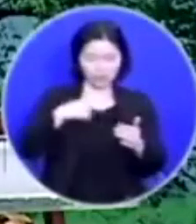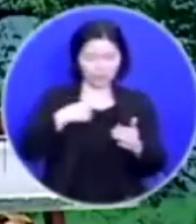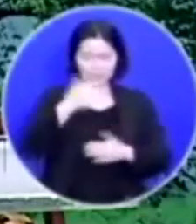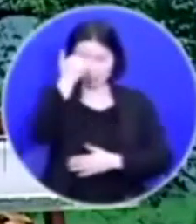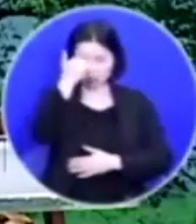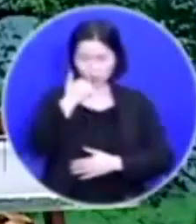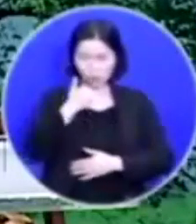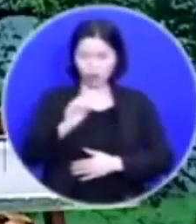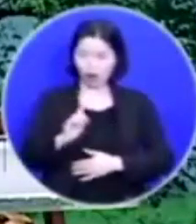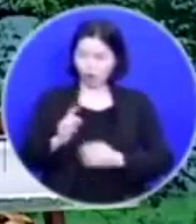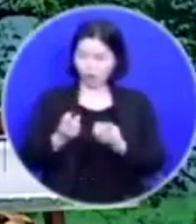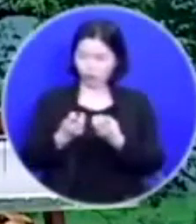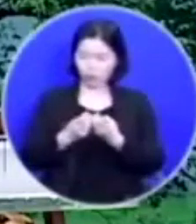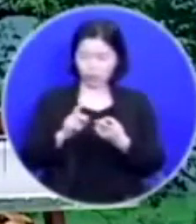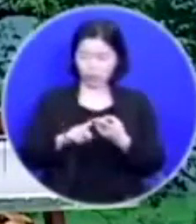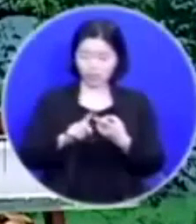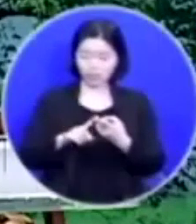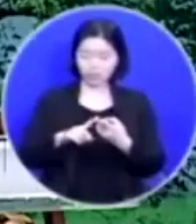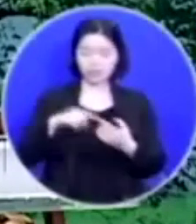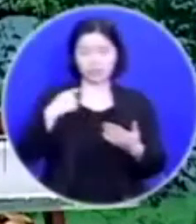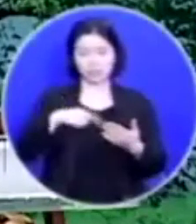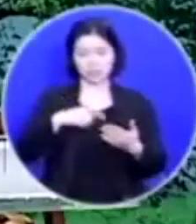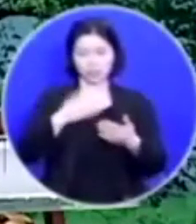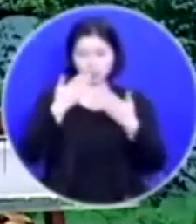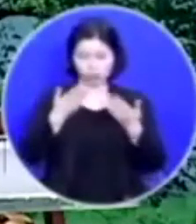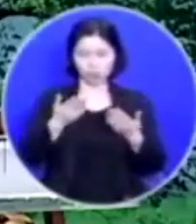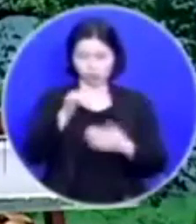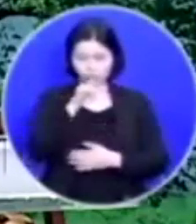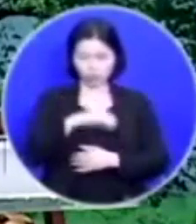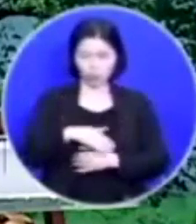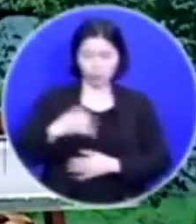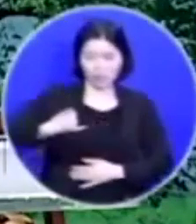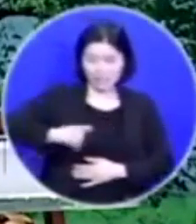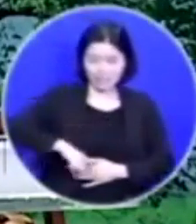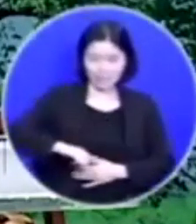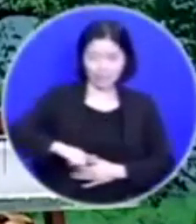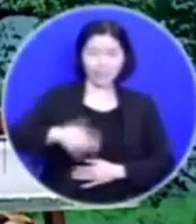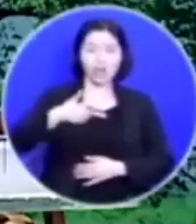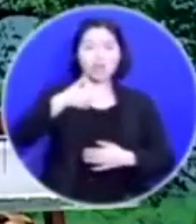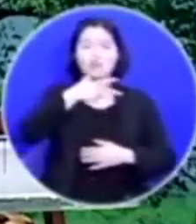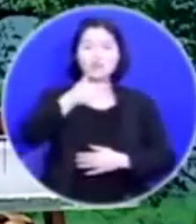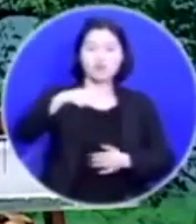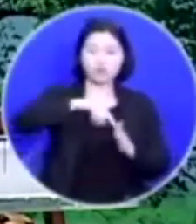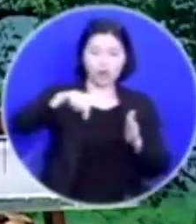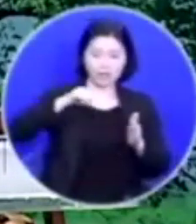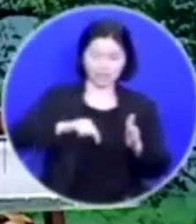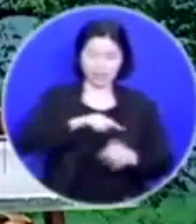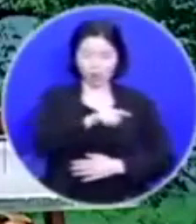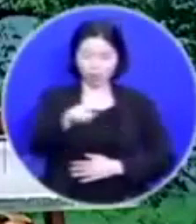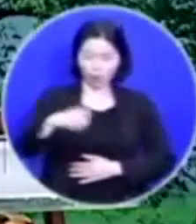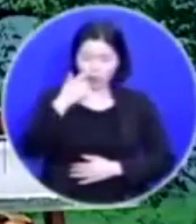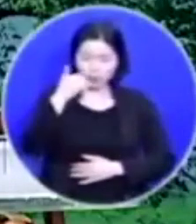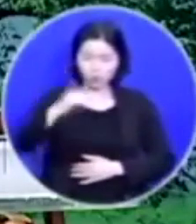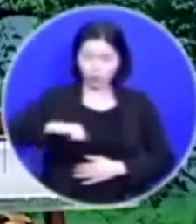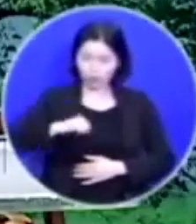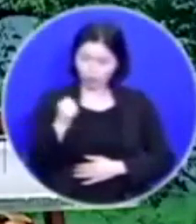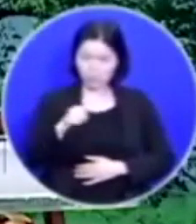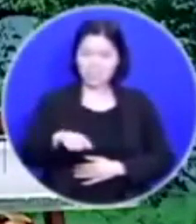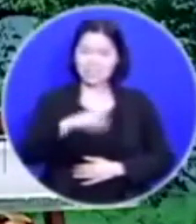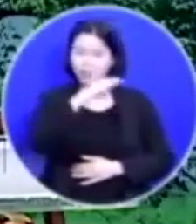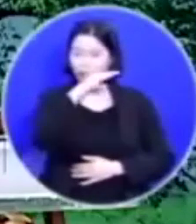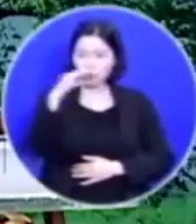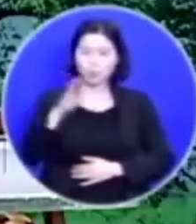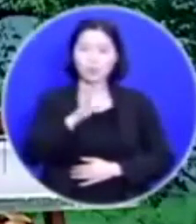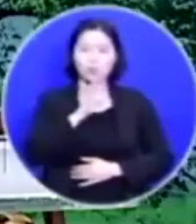것인지에 대하여 말씀하고 있습니다 자녀들아 주 안에서 너희 부모에게 순종하라 이것이 옳으니라